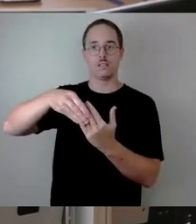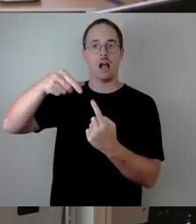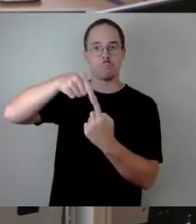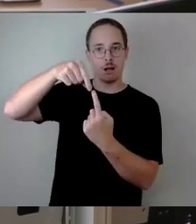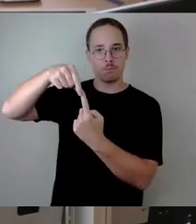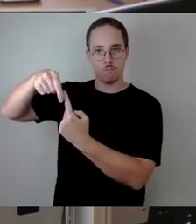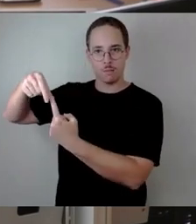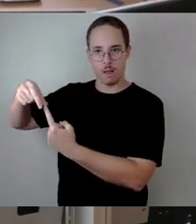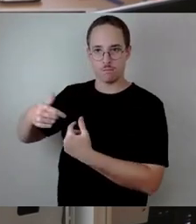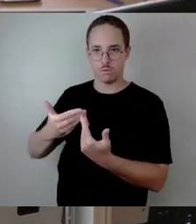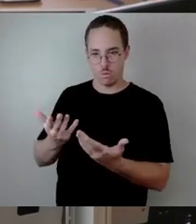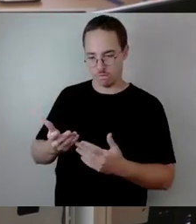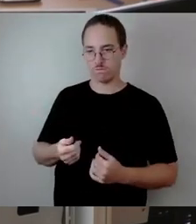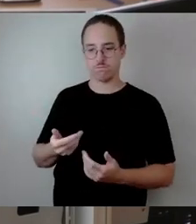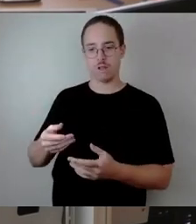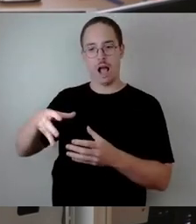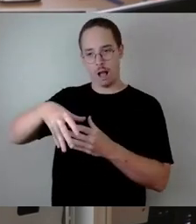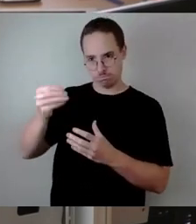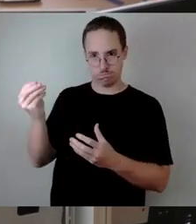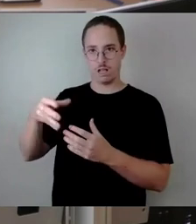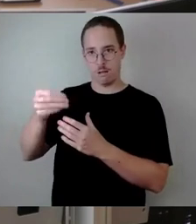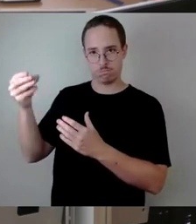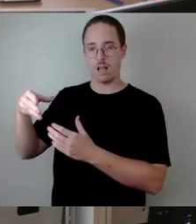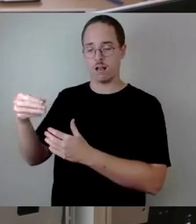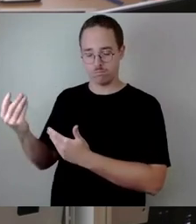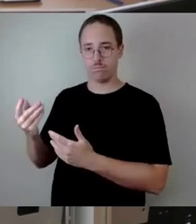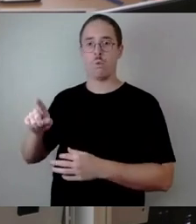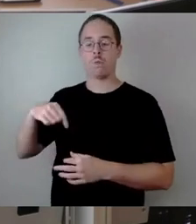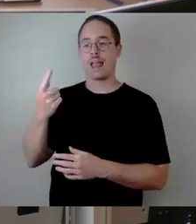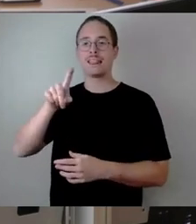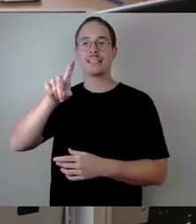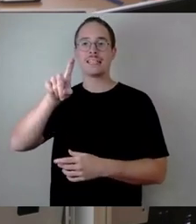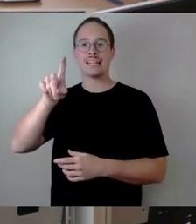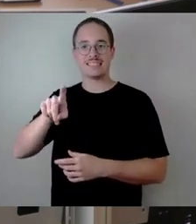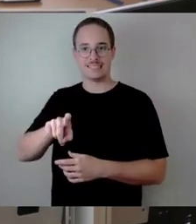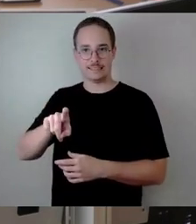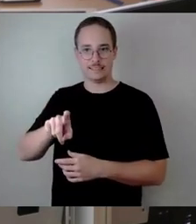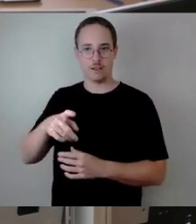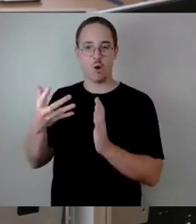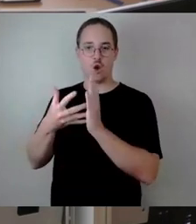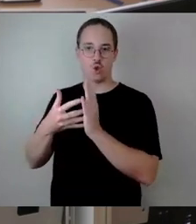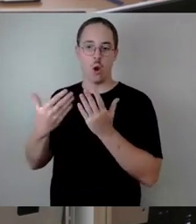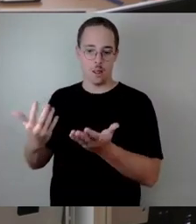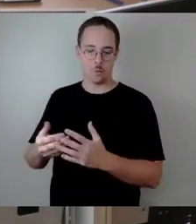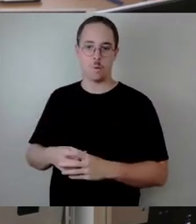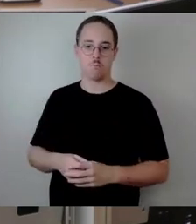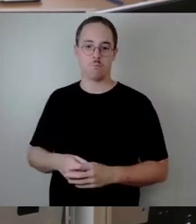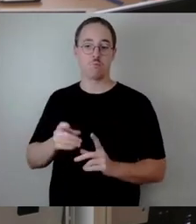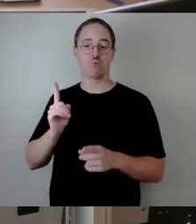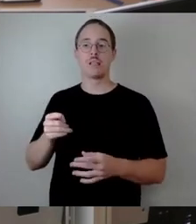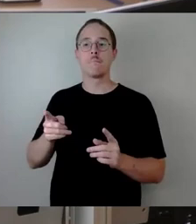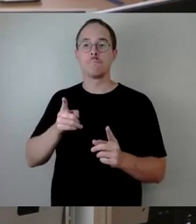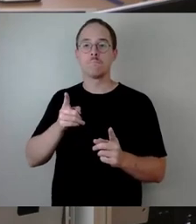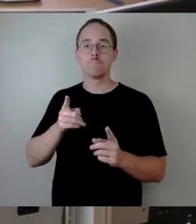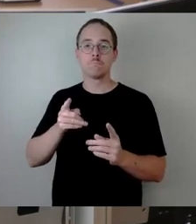einhergeht mit einer vorherigen Risskontrolle, ob man besondere Maßnahmen einleiten kann und muss. Wir hatten die Kappe